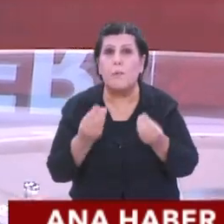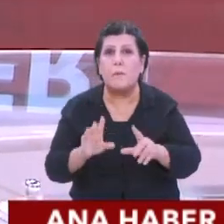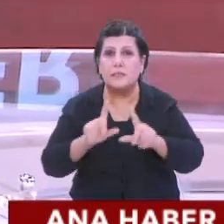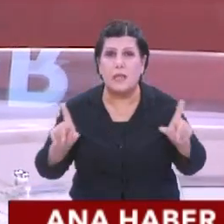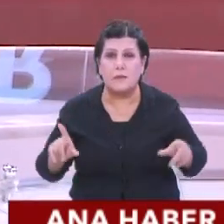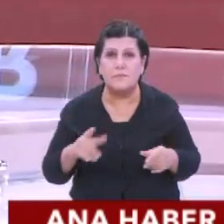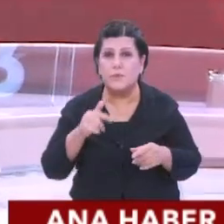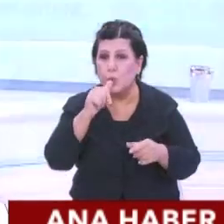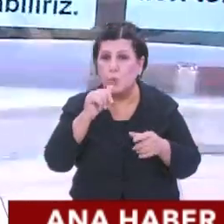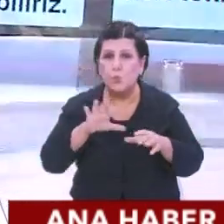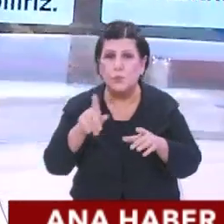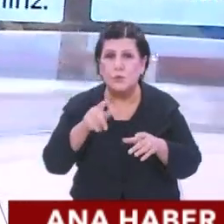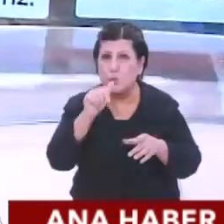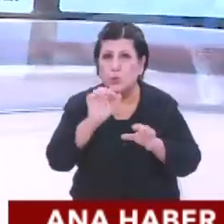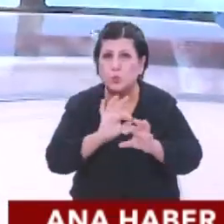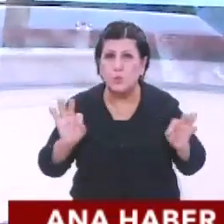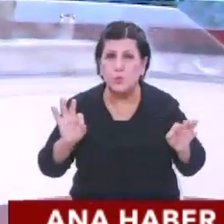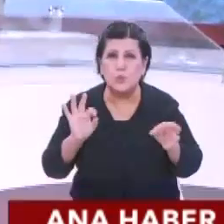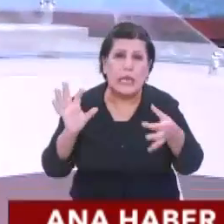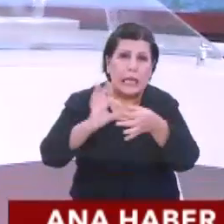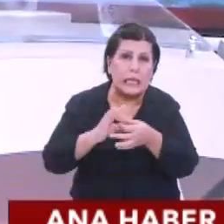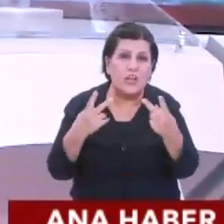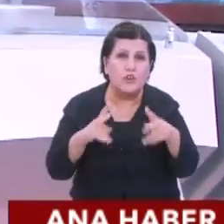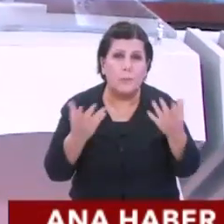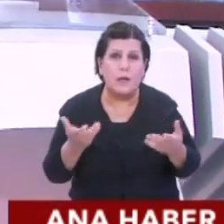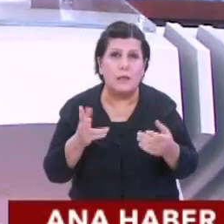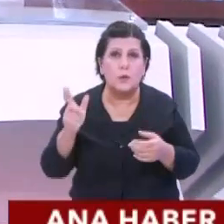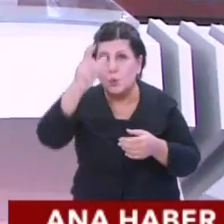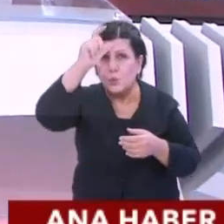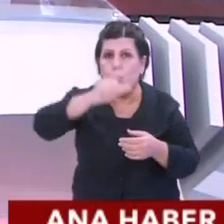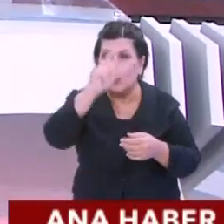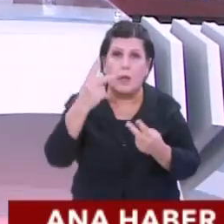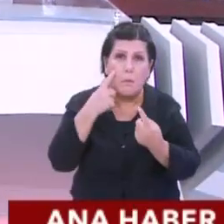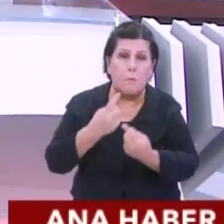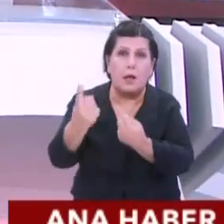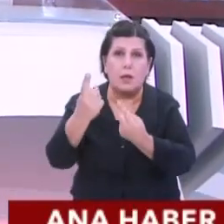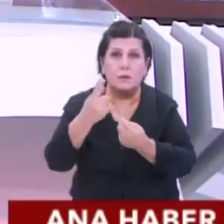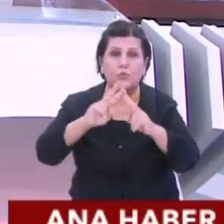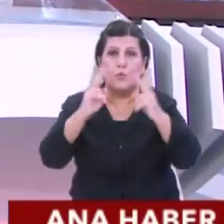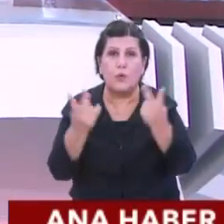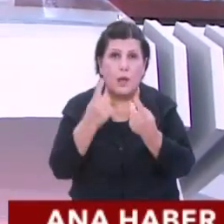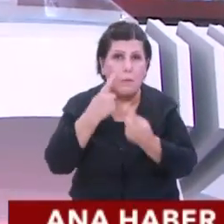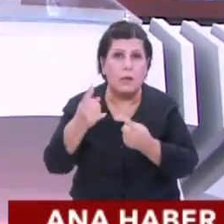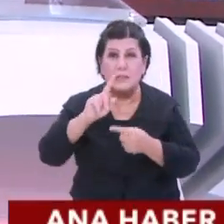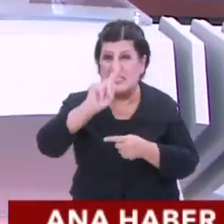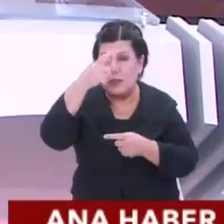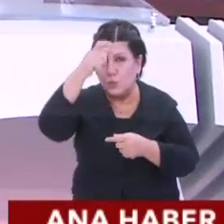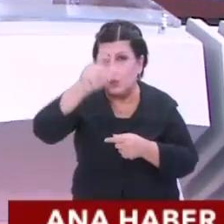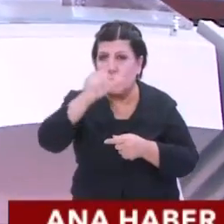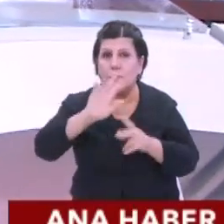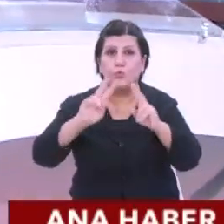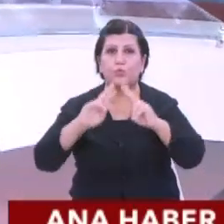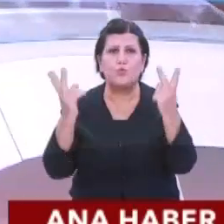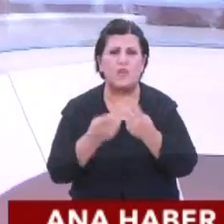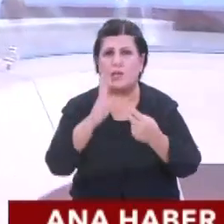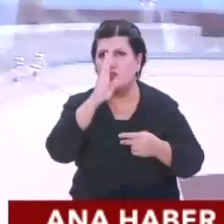kuraklıkla ilgili açıklamalar neler? Türkiye'deki son duruma bir bakalım ve dünyaya da bir bakalım. Çünkü bu sadece Türkiye'nin değil dünyanın